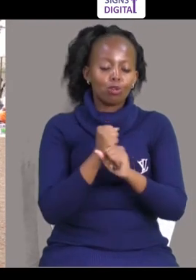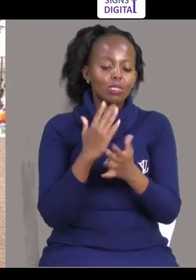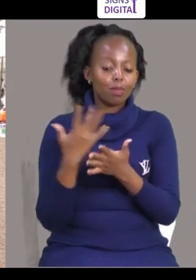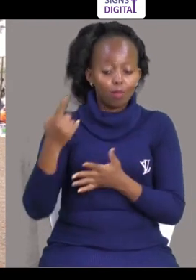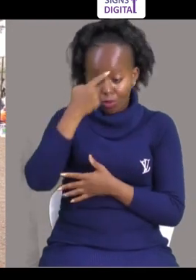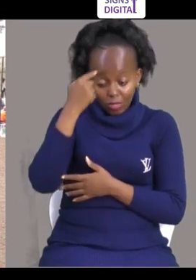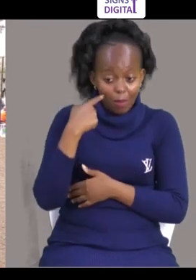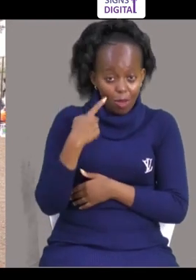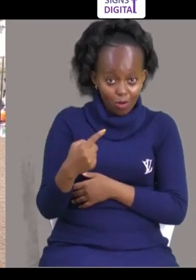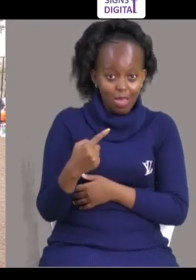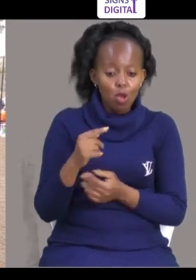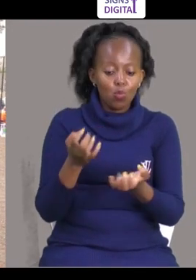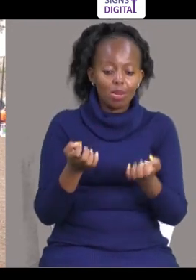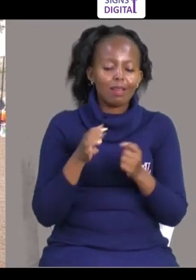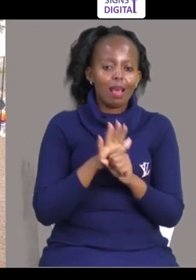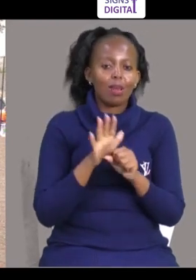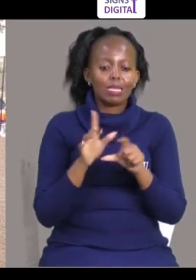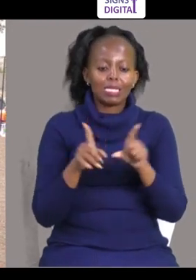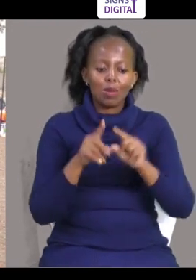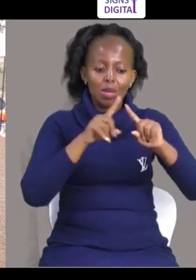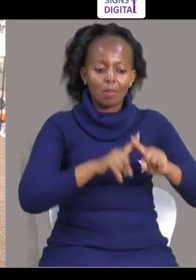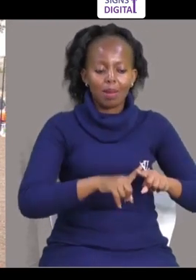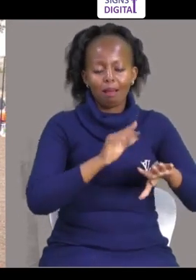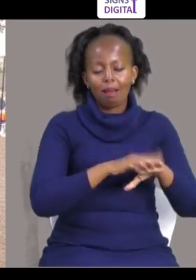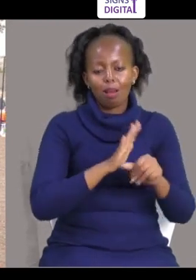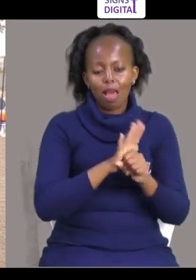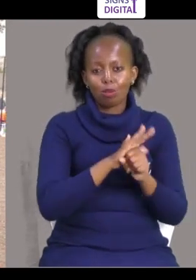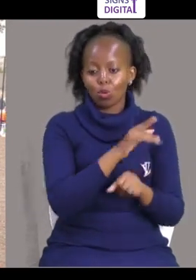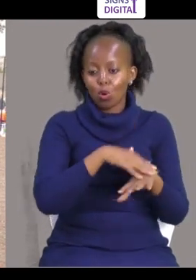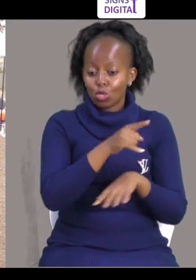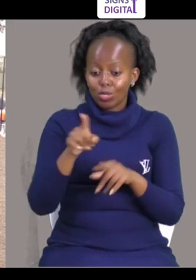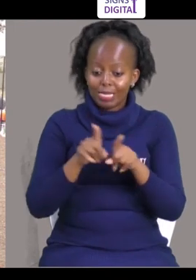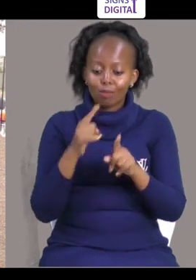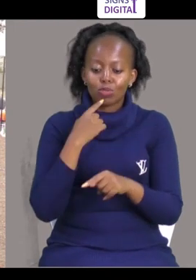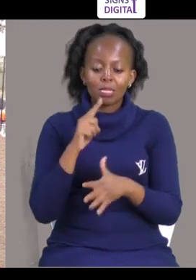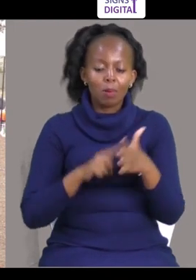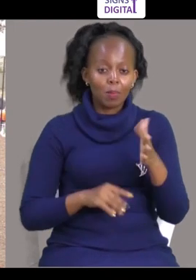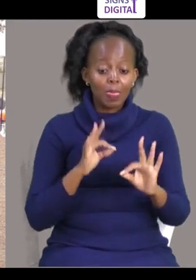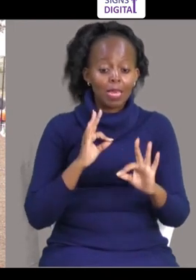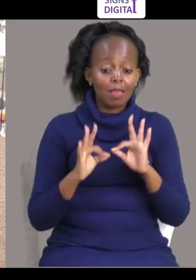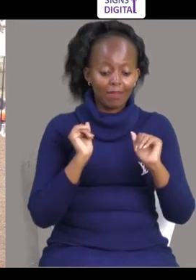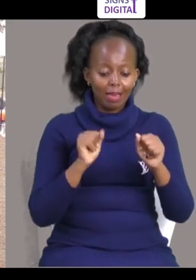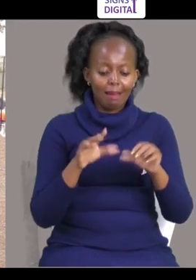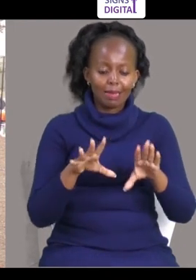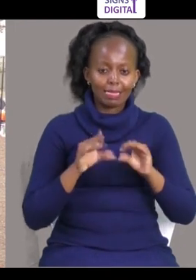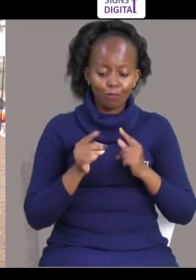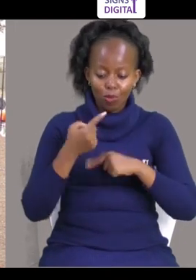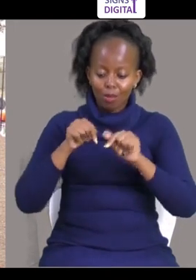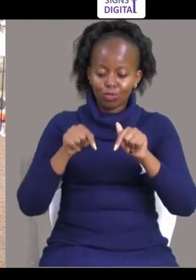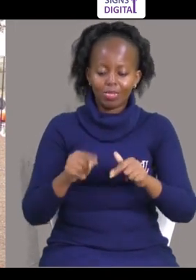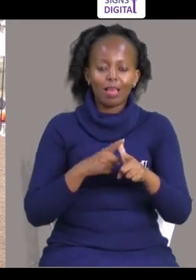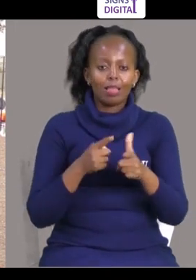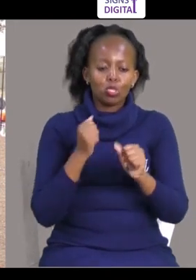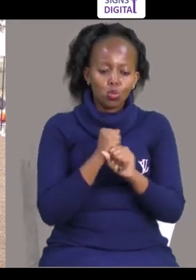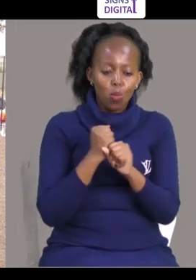Watafanya jambo kusobabu Wameona hapa tunaitaji Na hapa tunawategemea sana Na hapa tunasema